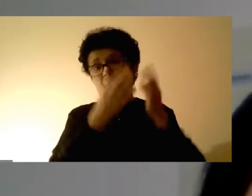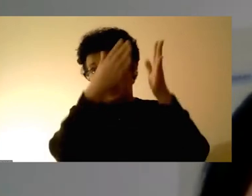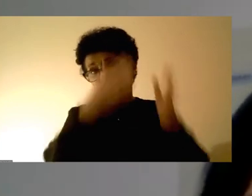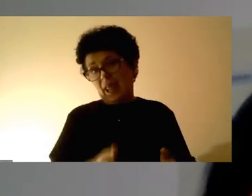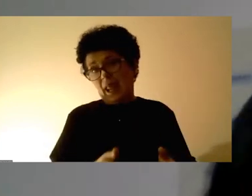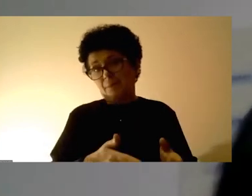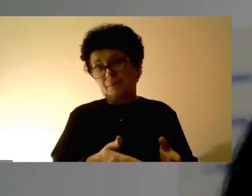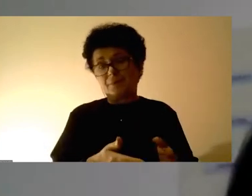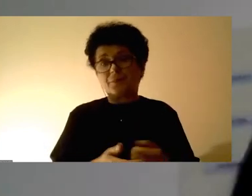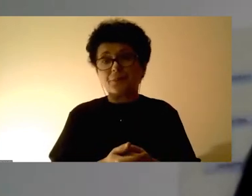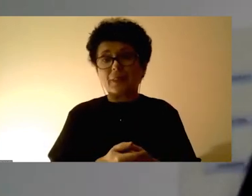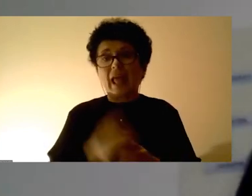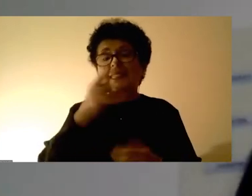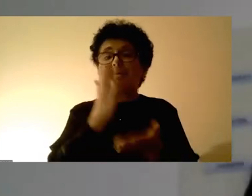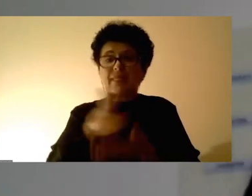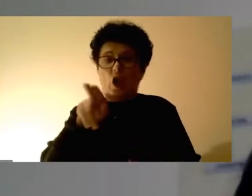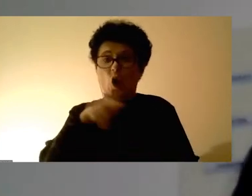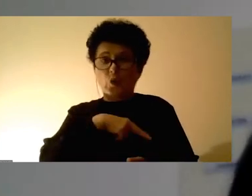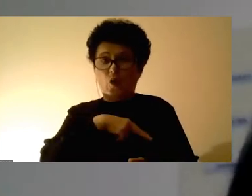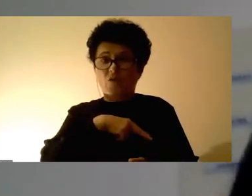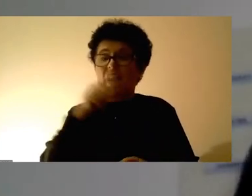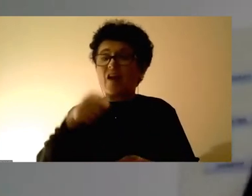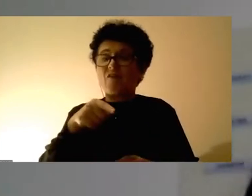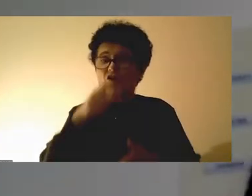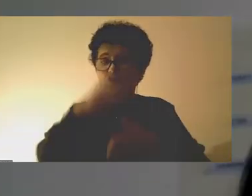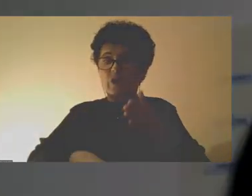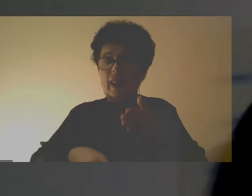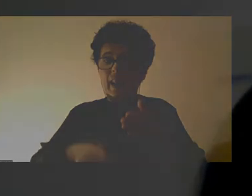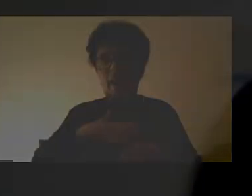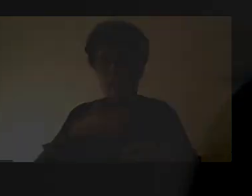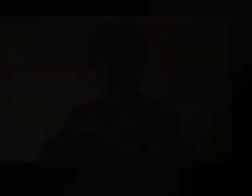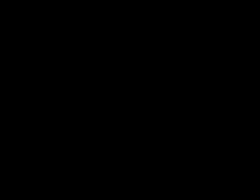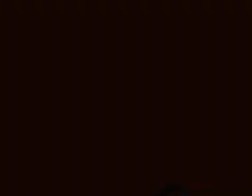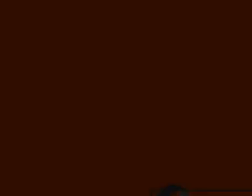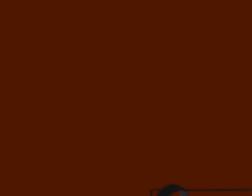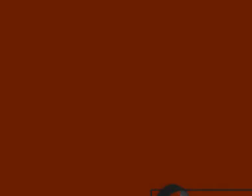стане пологоворен член на нашето обштество.